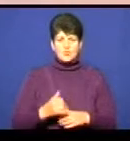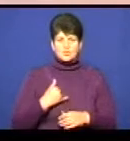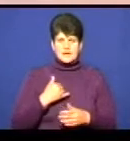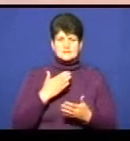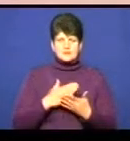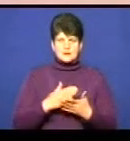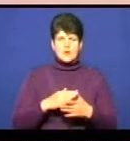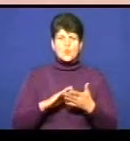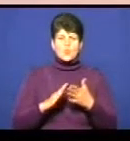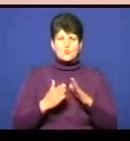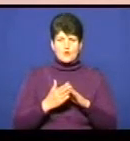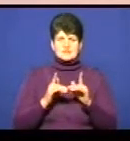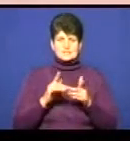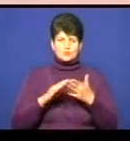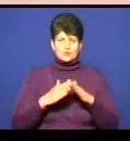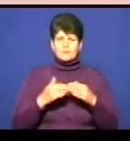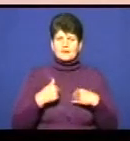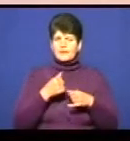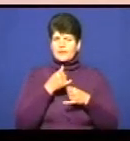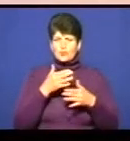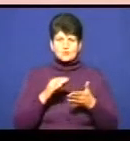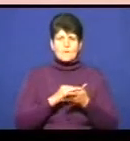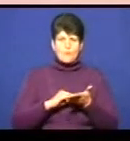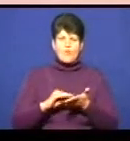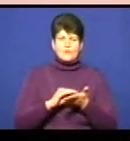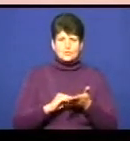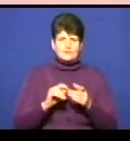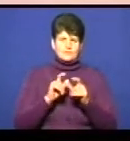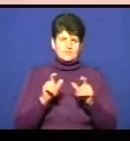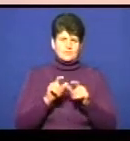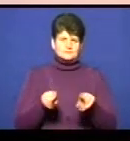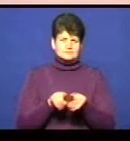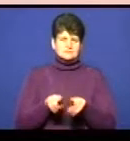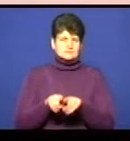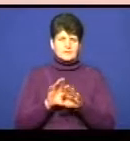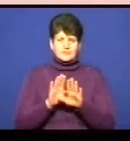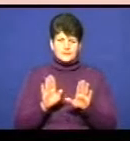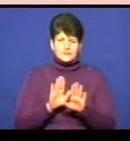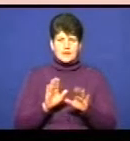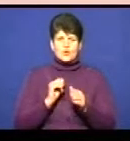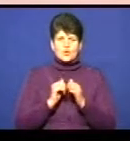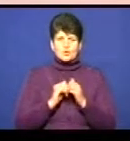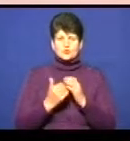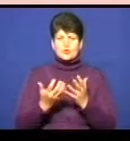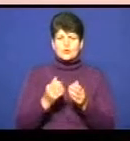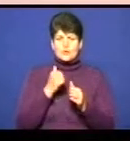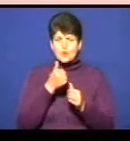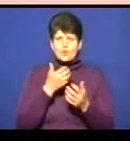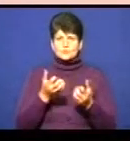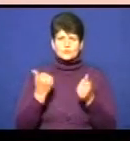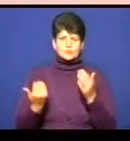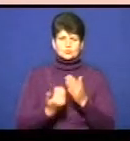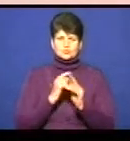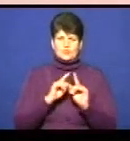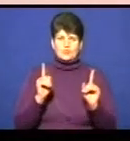умова, згідно положення, що ми не можемо повторювати одні і ті ж самі об'єкти. Тобто, кожного року ми отримуємо інші, нові об'єкти. То сьогодні